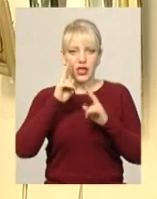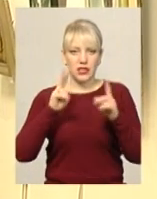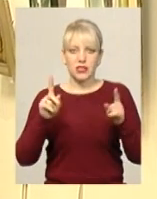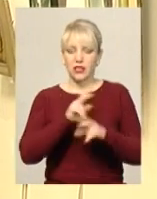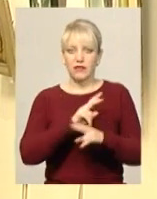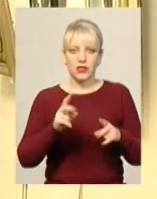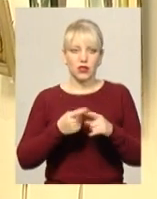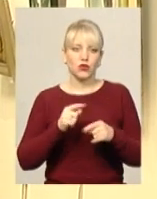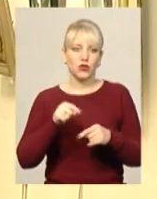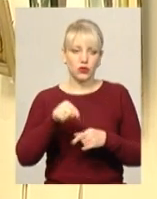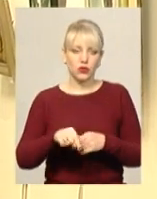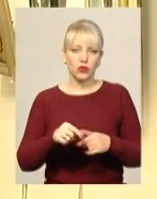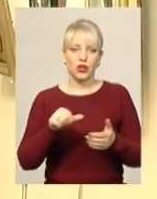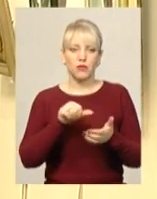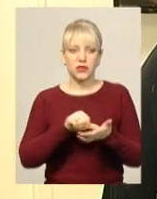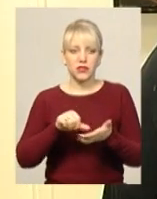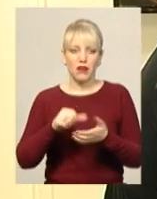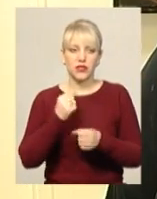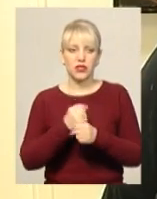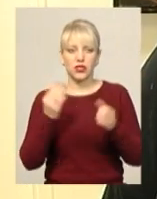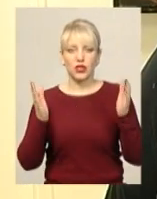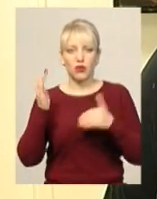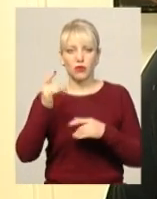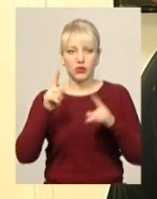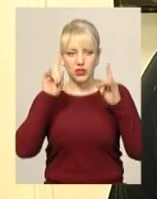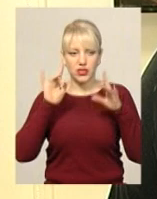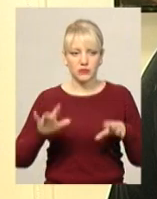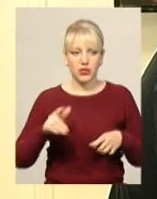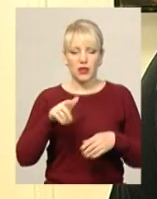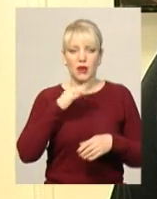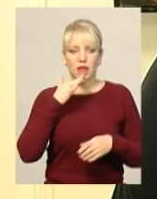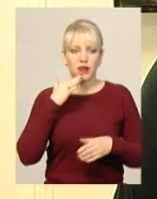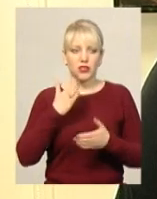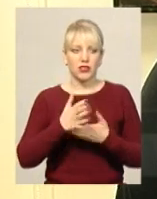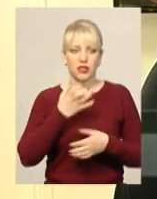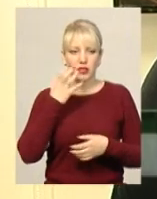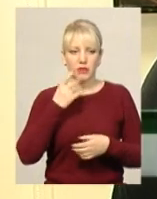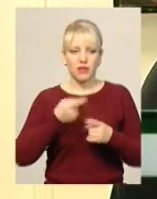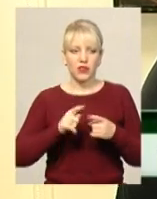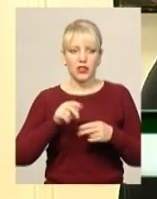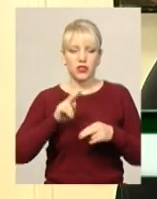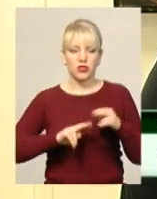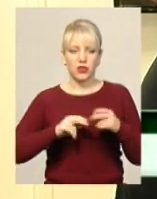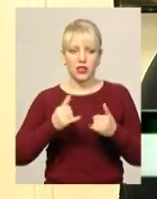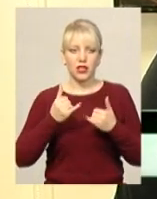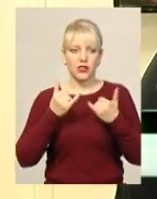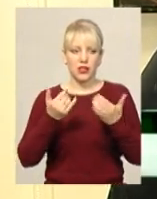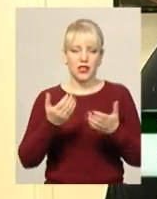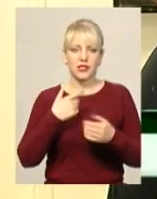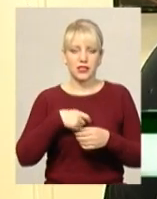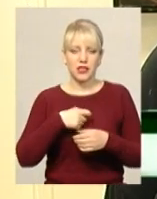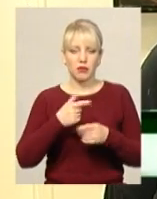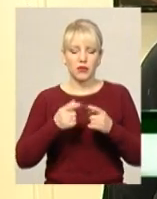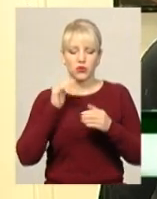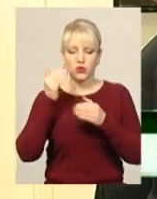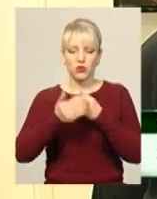представлені тут роботи стали несподіванкою. Там є багато дуже тепла. Вона якби строїла для себе таку схованку. Оце видно